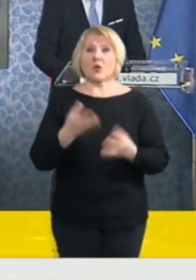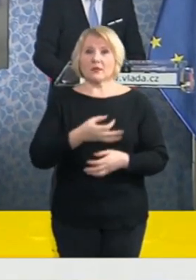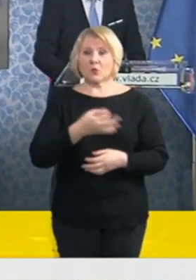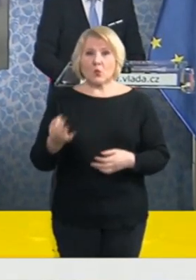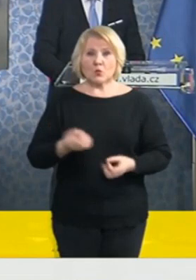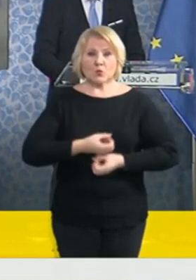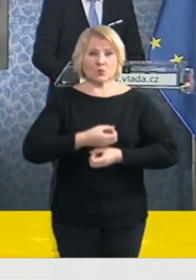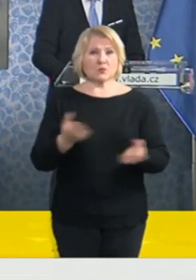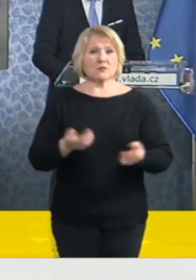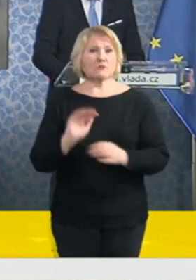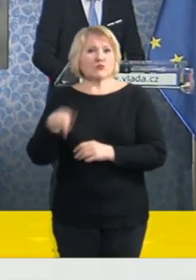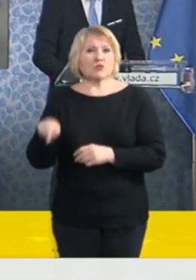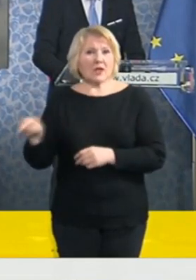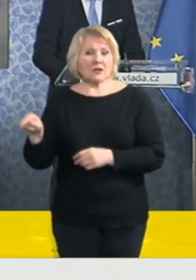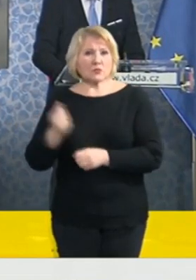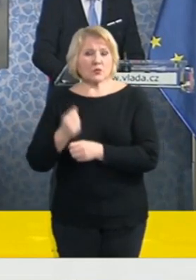potravenové banky. Děkuju.